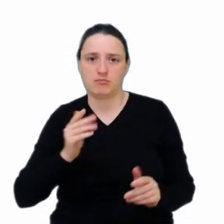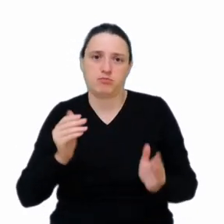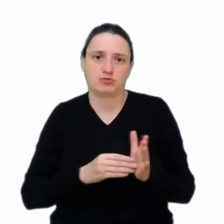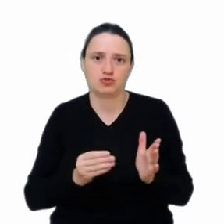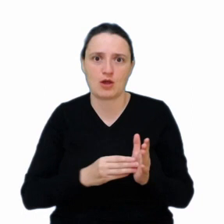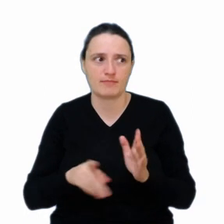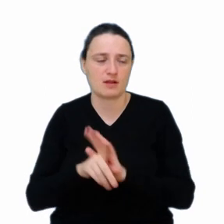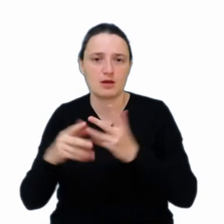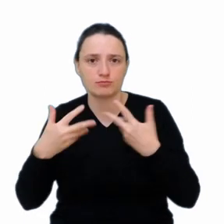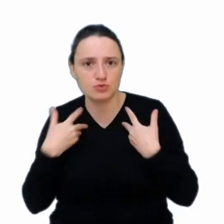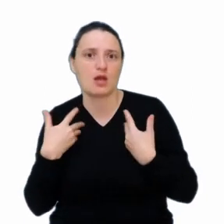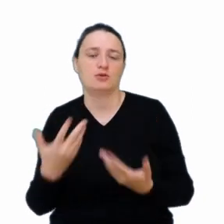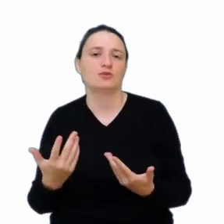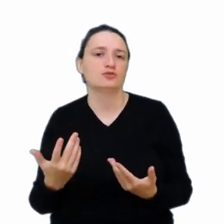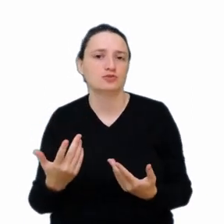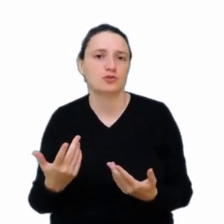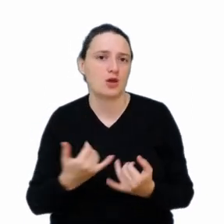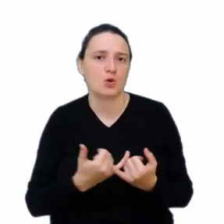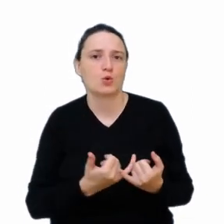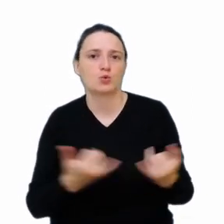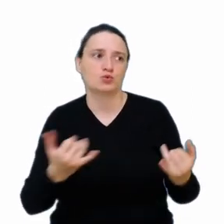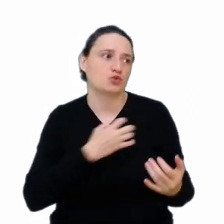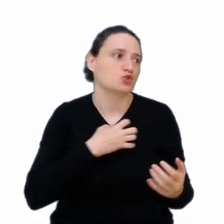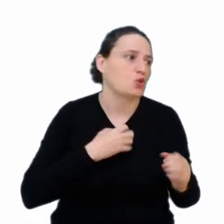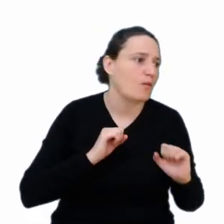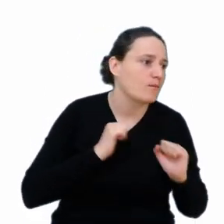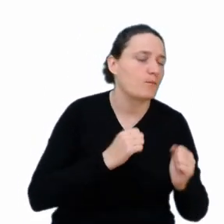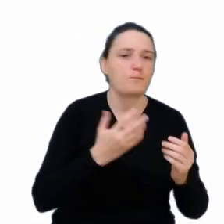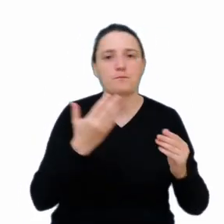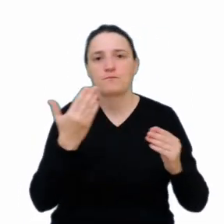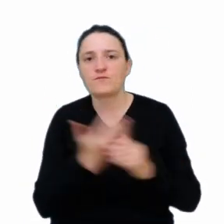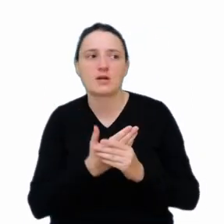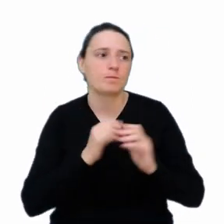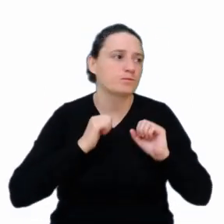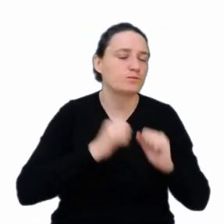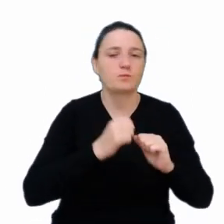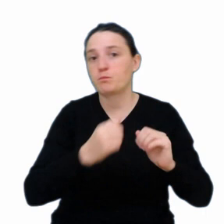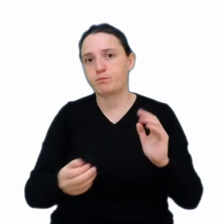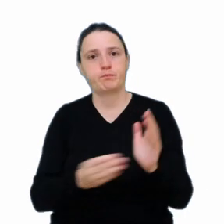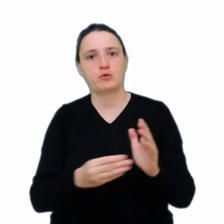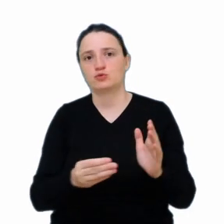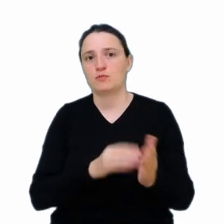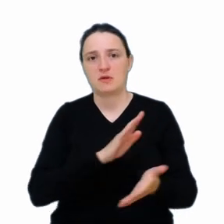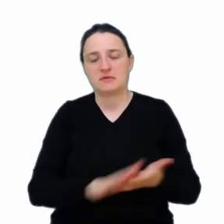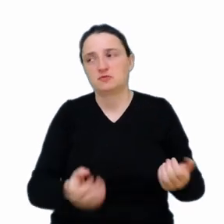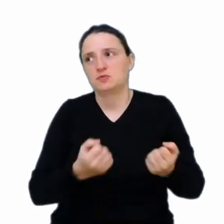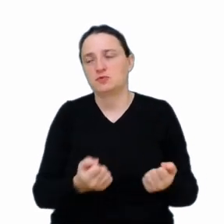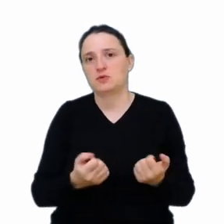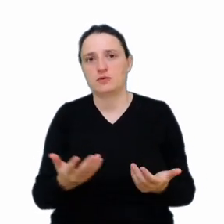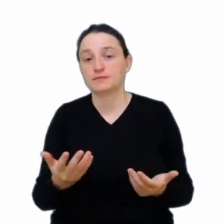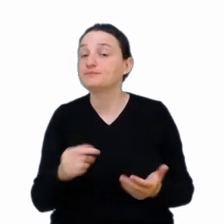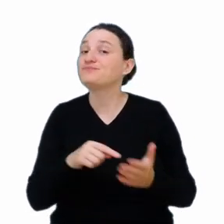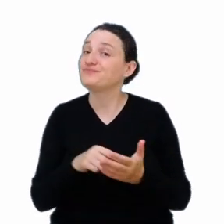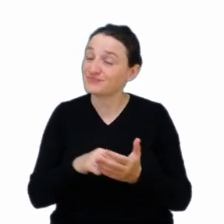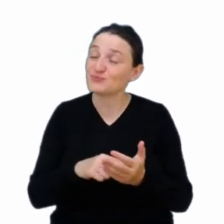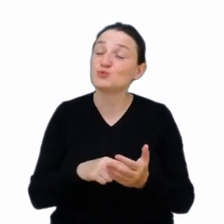etapach działalności czy gospodarczej, czy innej. Więc te rozwiązania są jak najbardziej przejawem właśnie